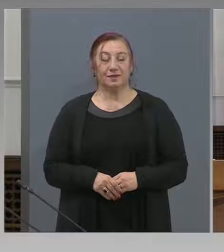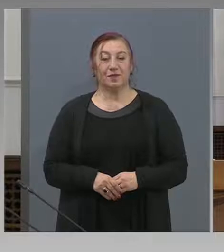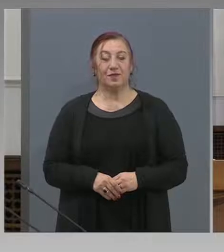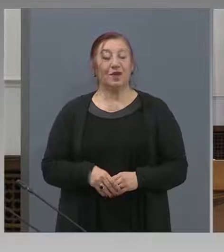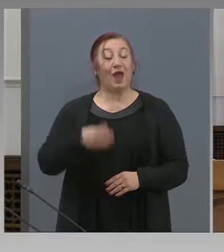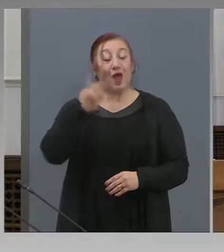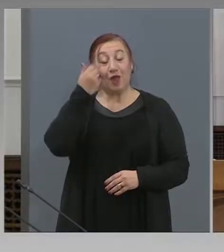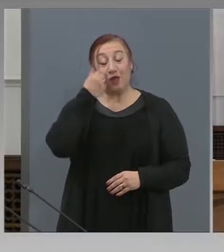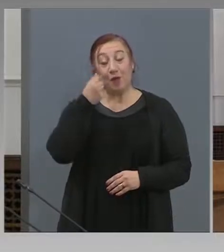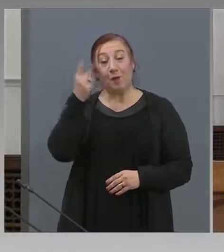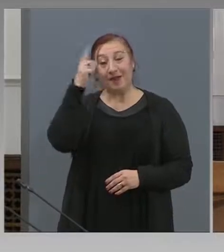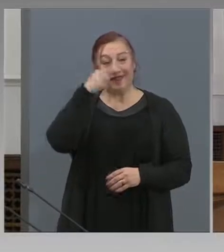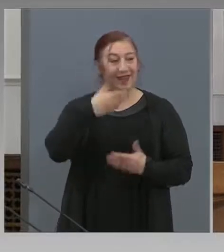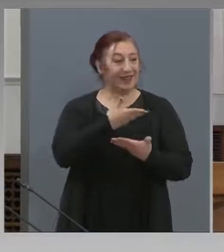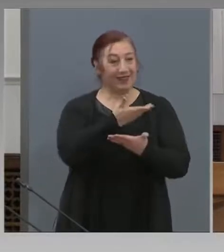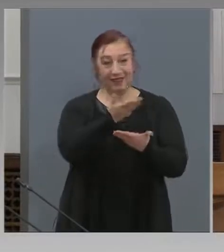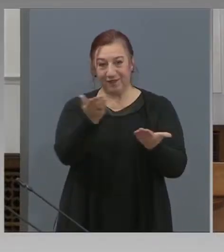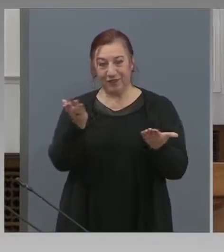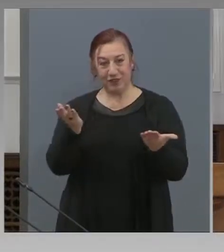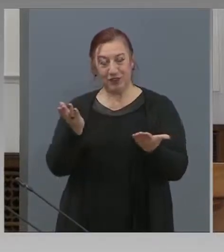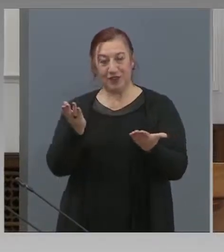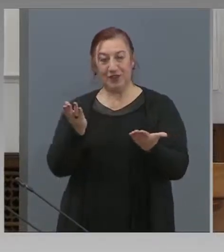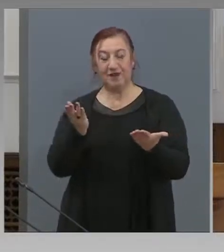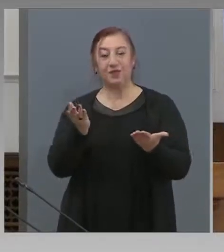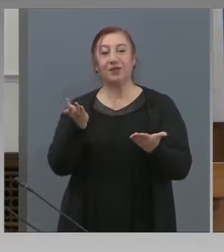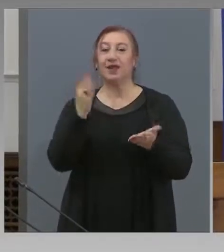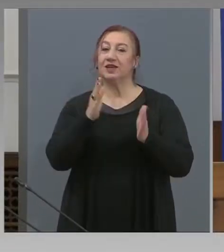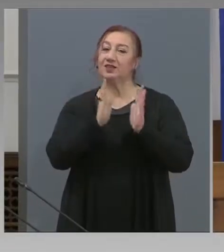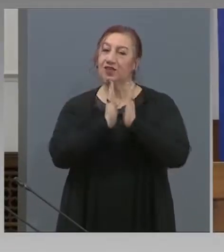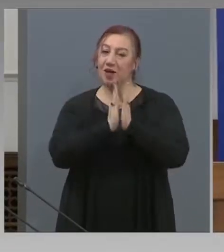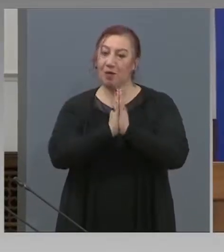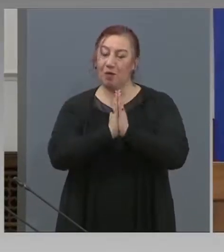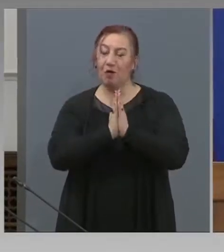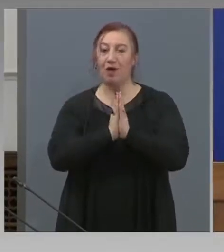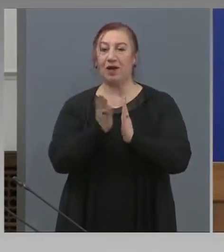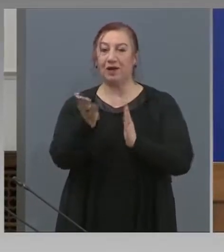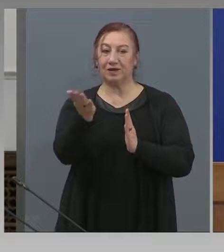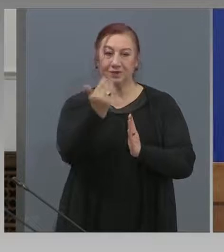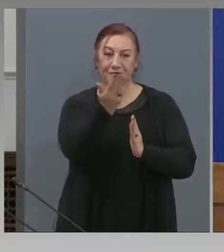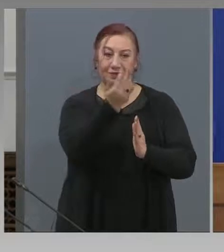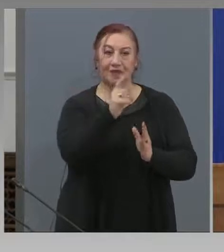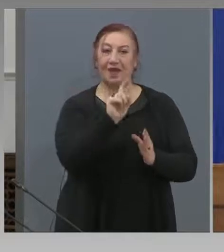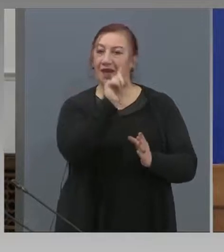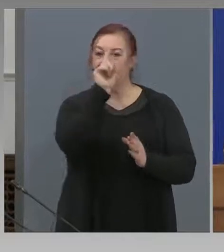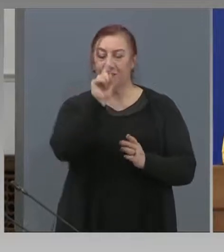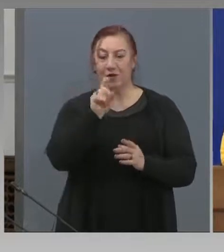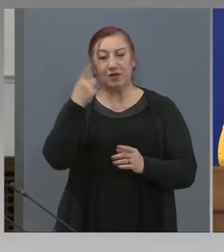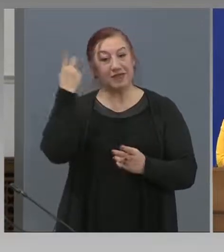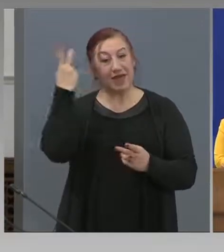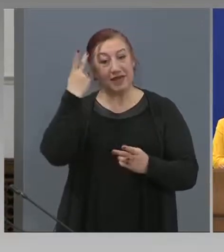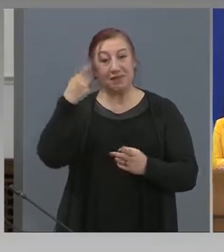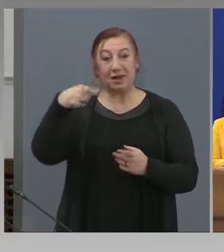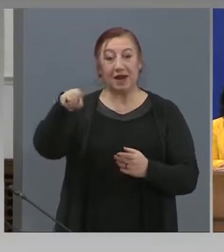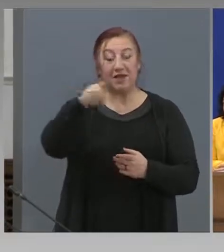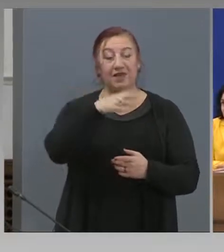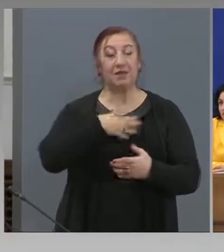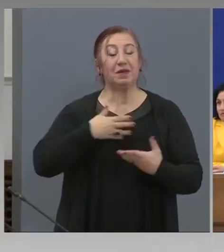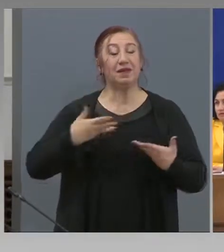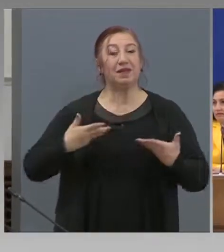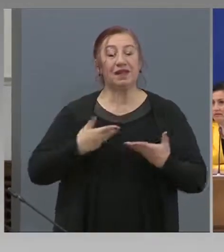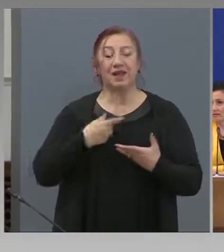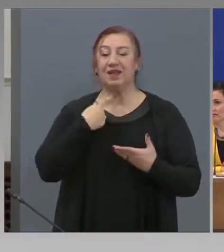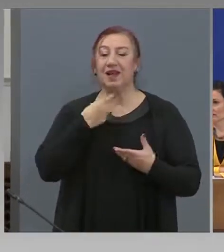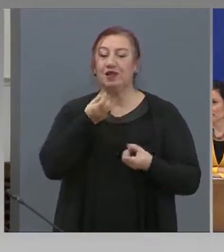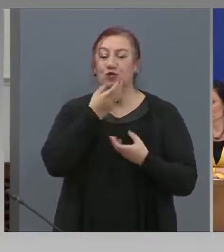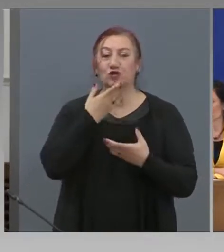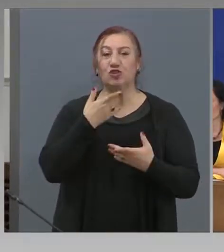Добър ден на всички. Ще помоля за въпросите, защото разбрах, че имате интерес по случая с консулът ни в Хага.